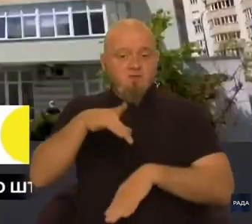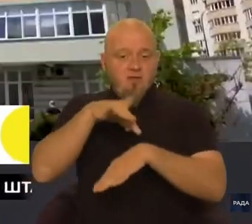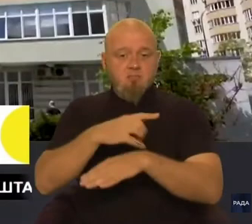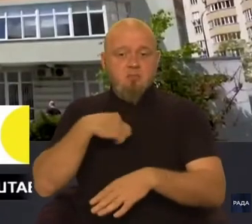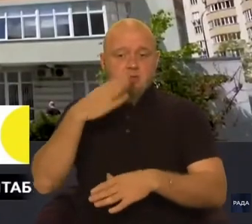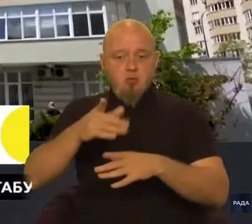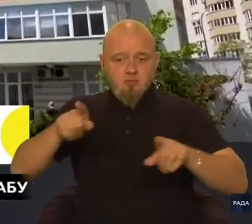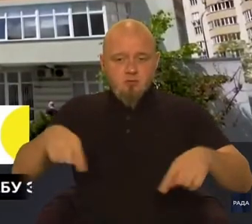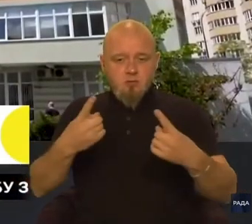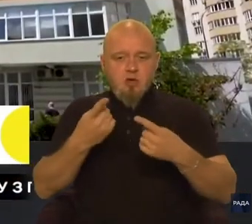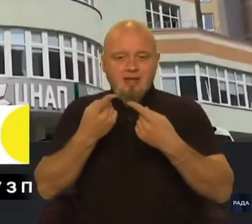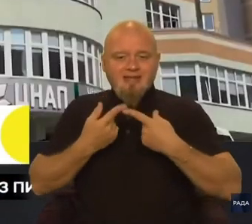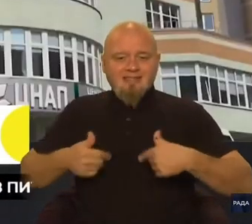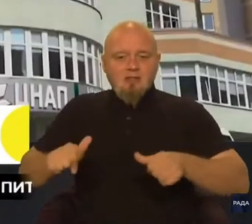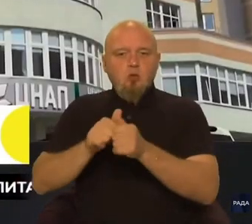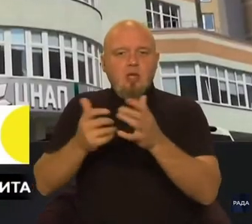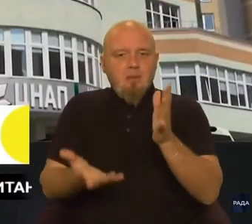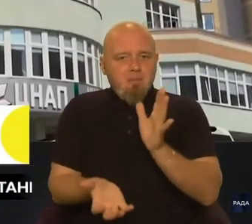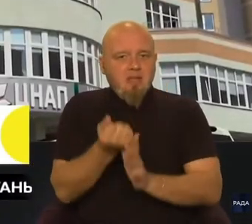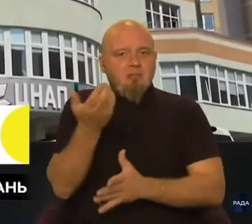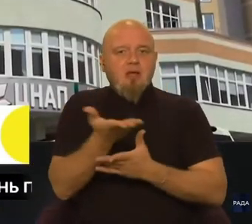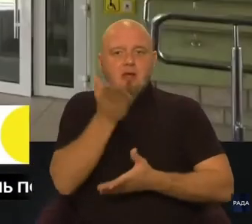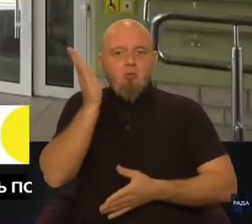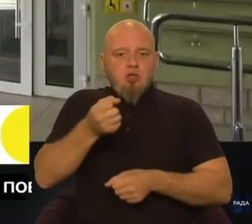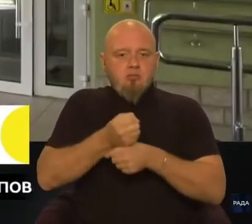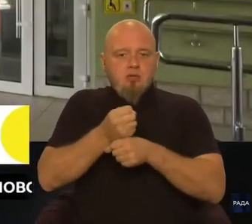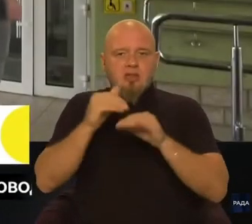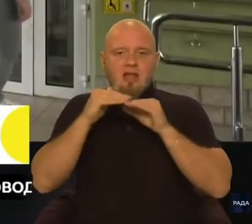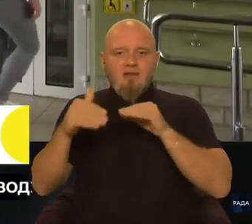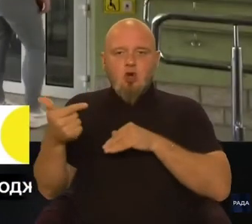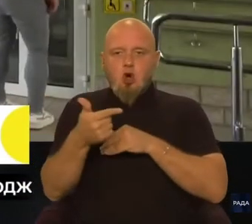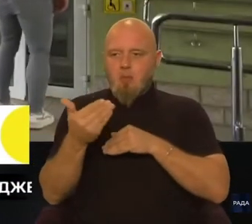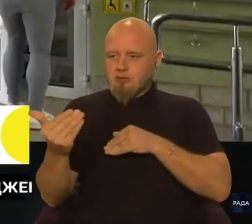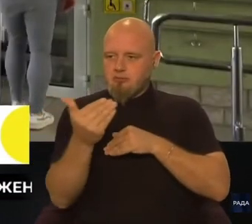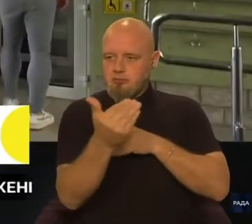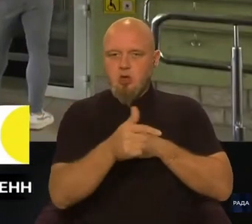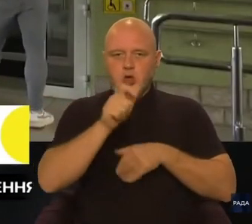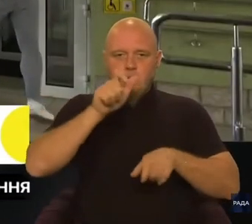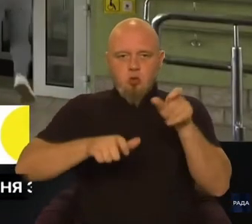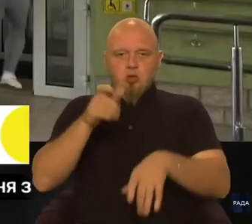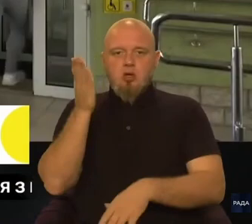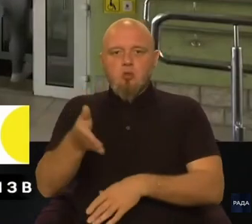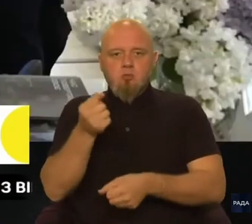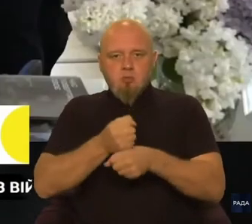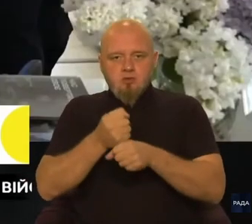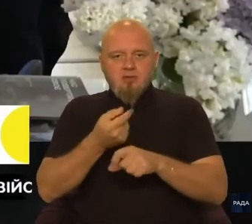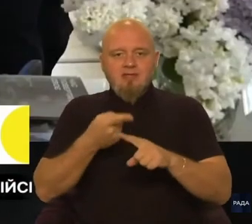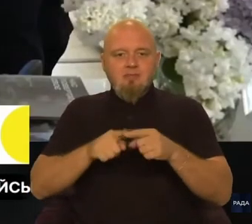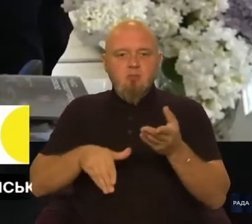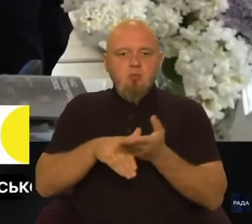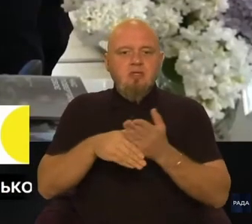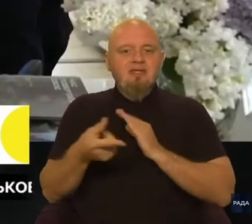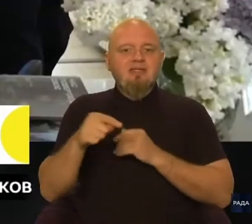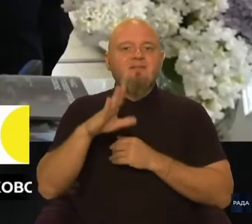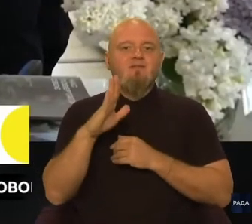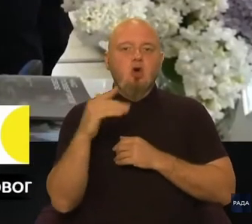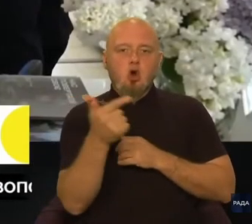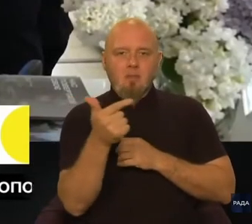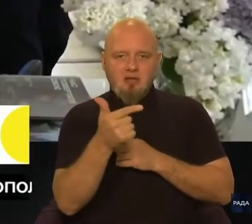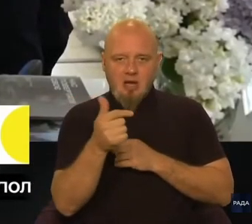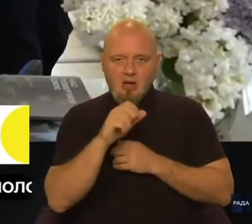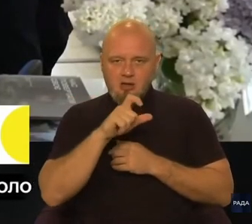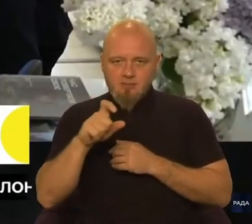будемо створювати інститут підтримки, який буде діяти на рівні громад. Люди будуть працювати, ці помічники, саме в громадах.